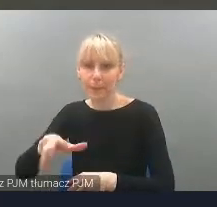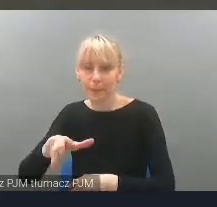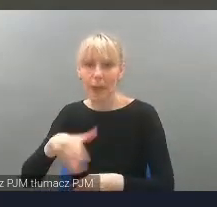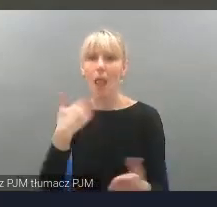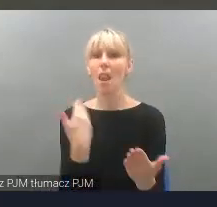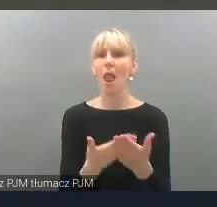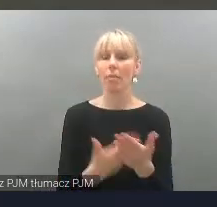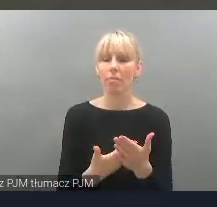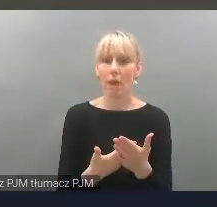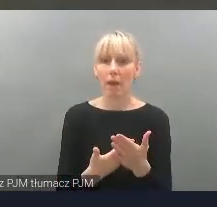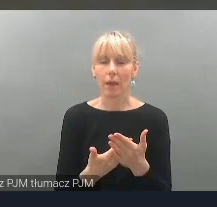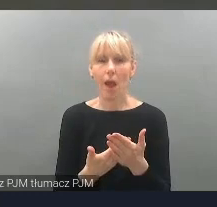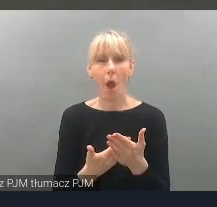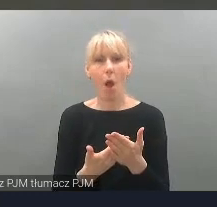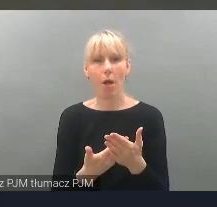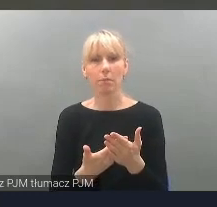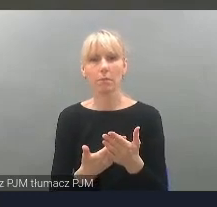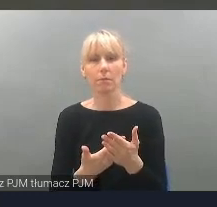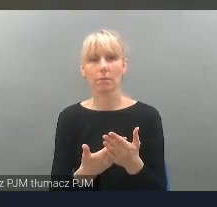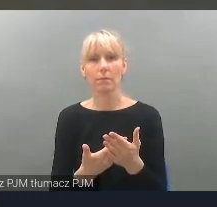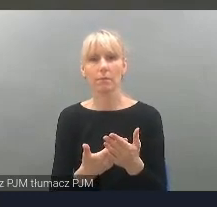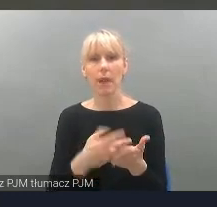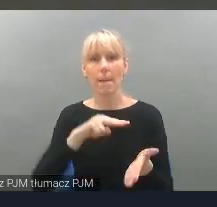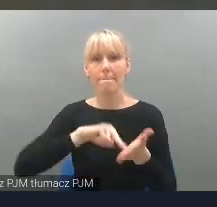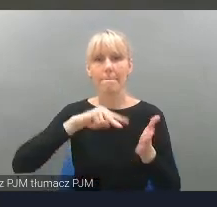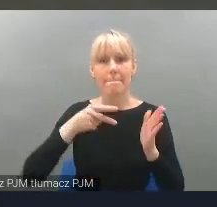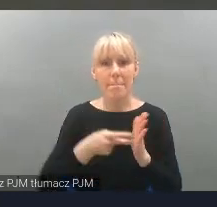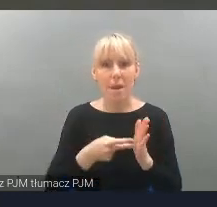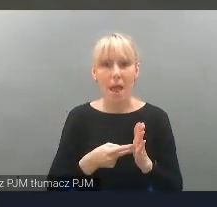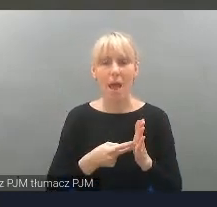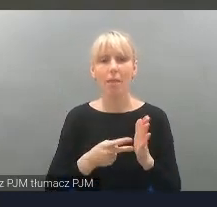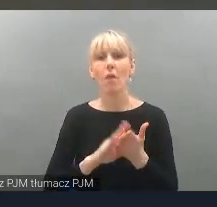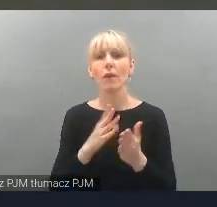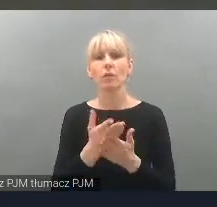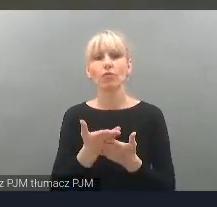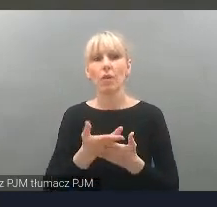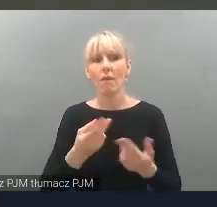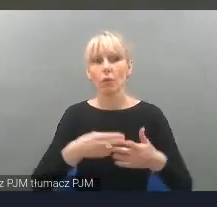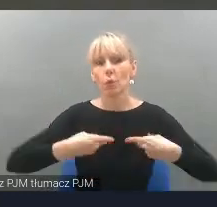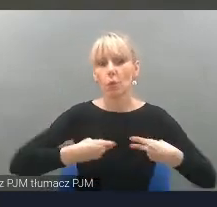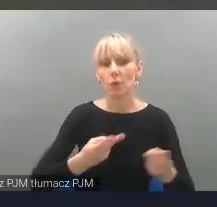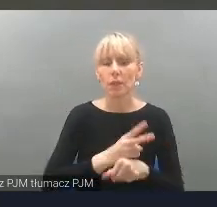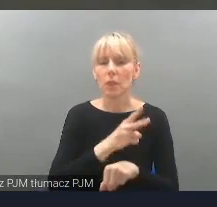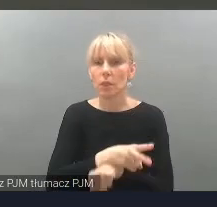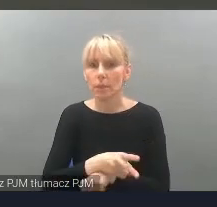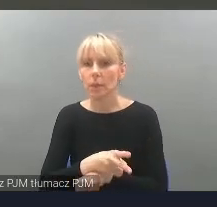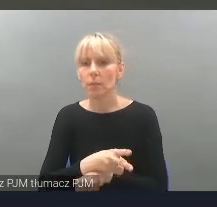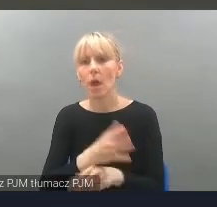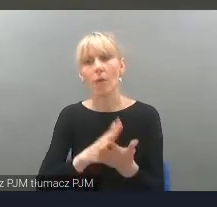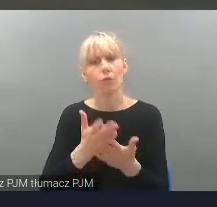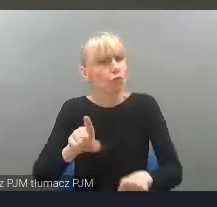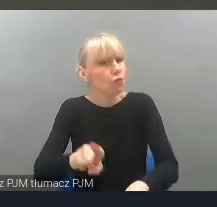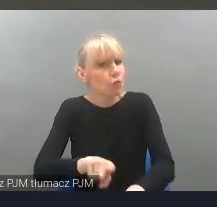należy planować wdrażanie dostępności w poszczególnym, w dłuższym